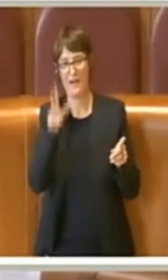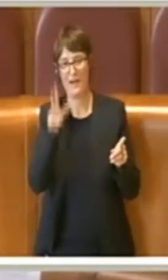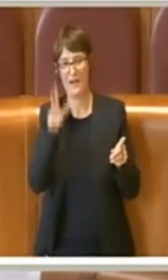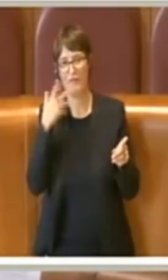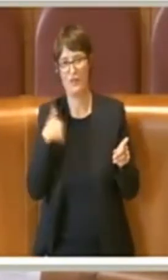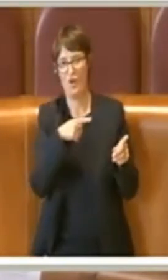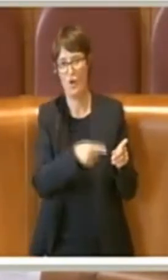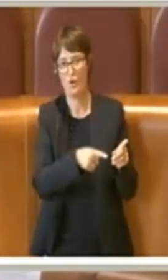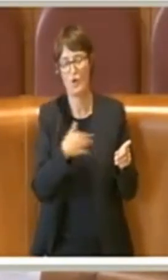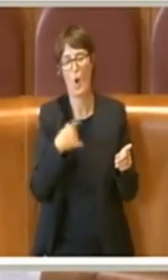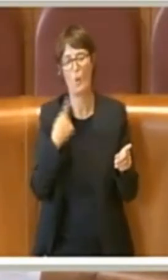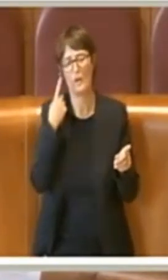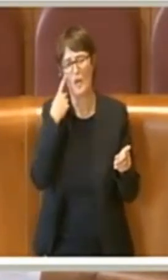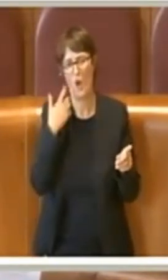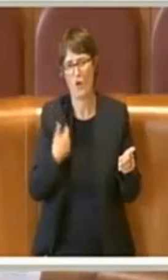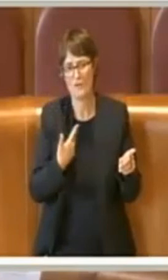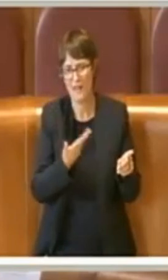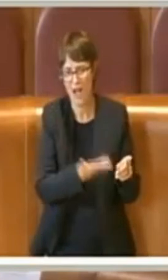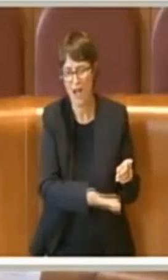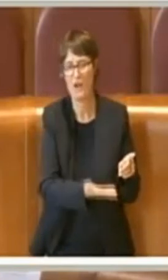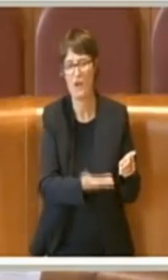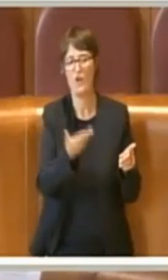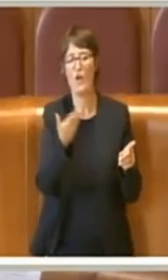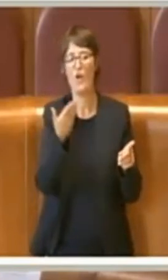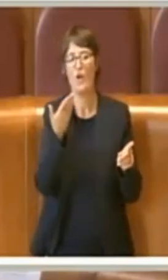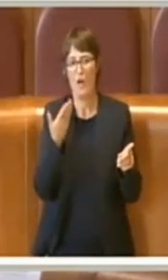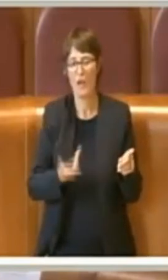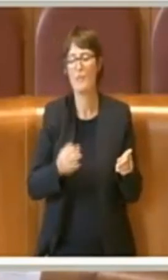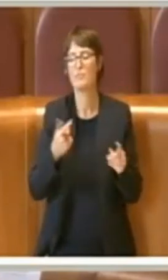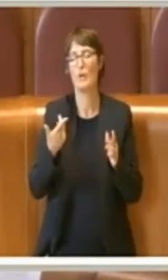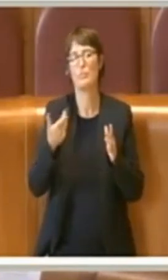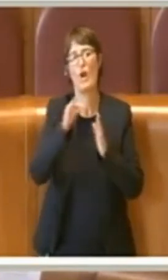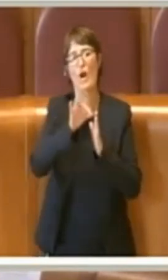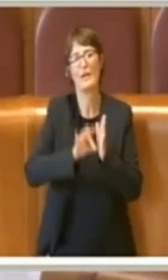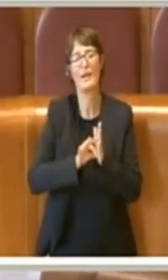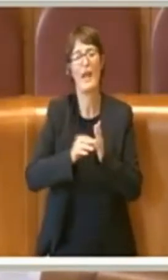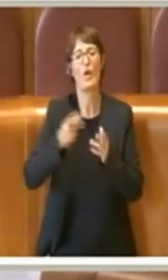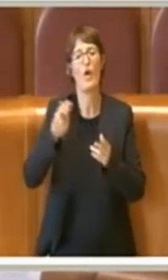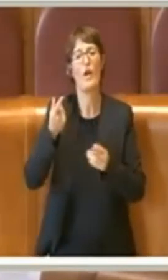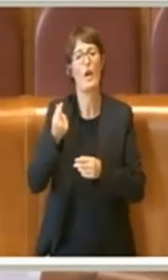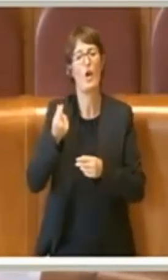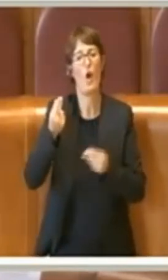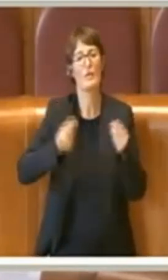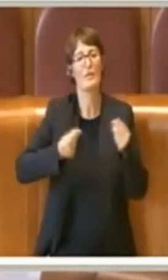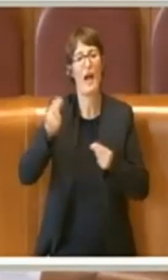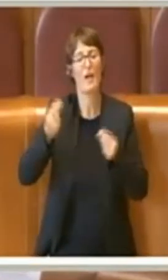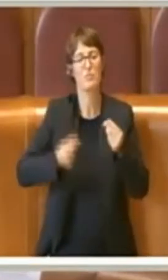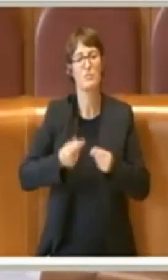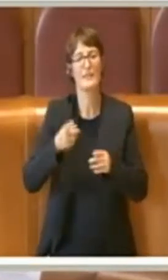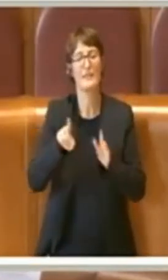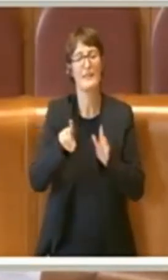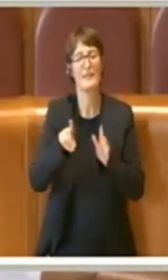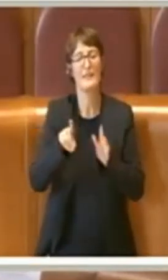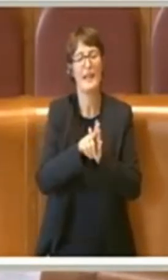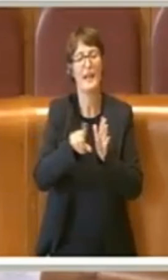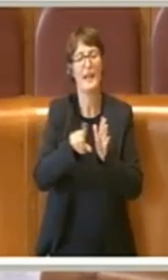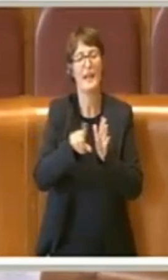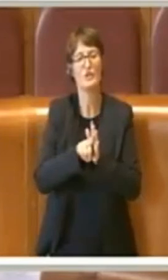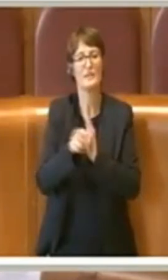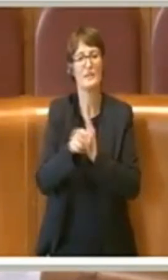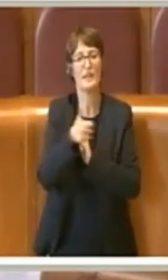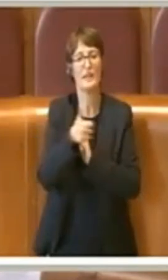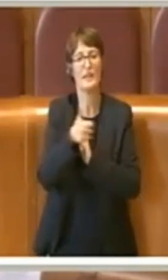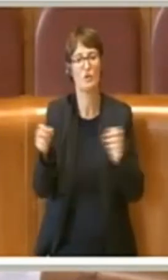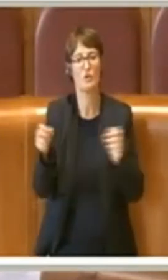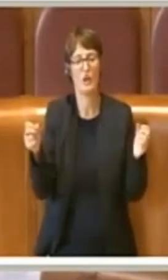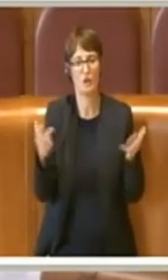in base alle regole contabili stabilite dal decreto legislativo 118, quando arrivano dei finanziamenti